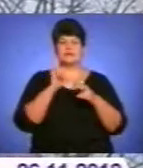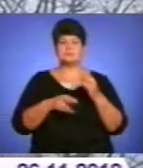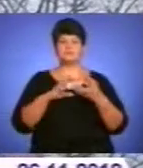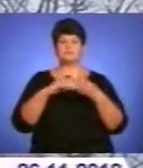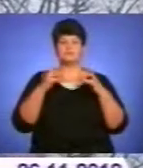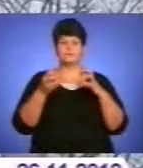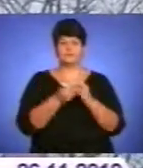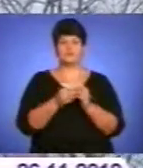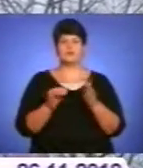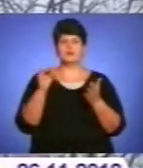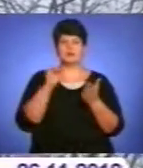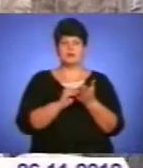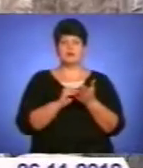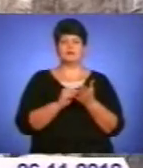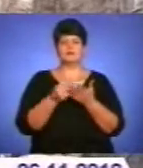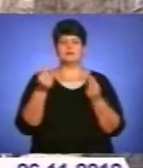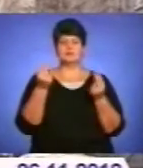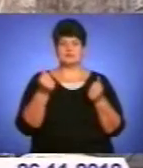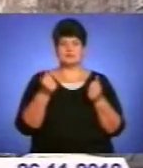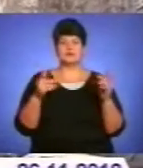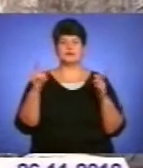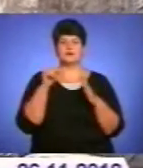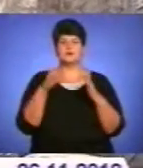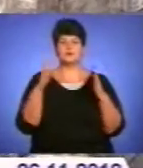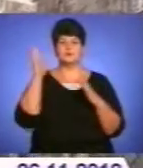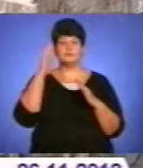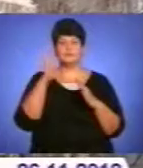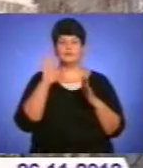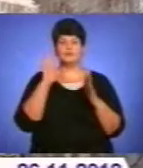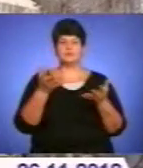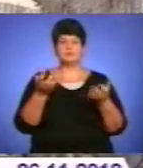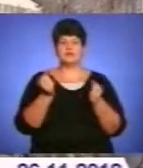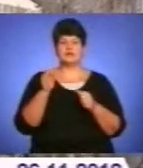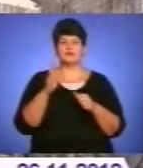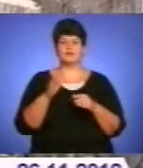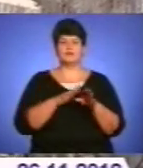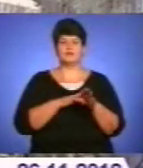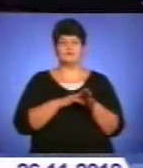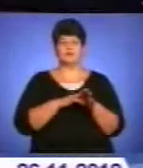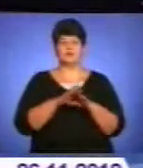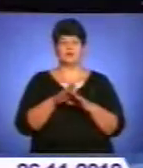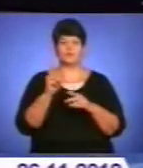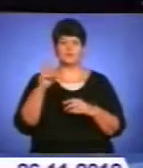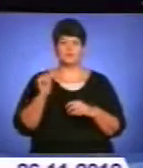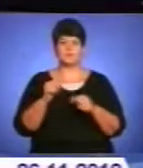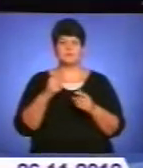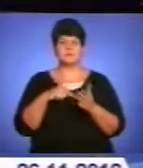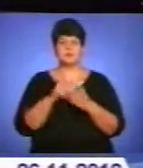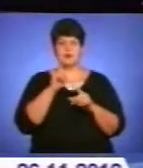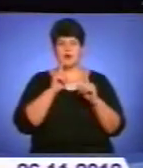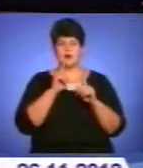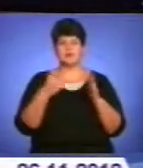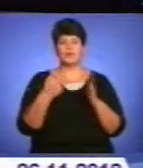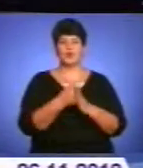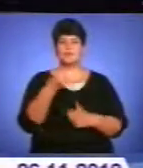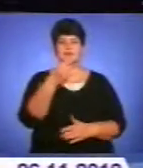встановлення тарифу за внутрібудинкове постачання має прийняти виконком міської ради. До 15